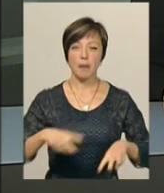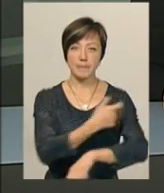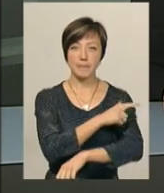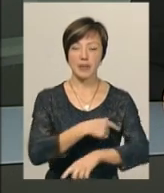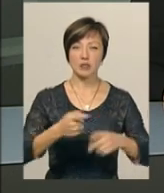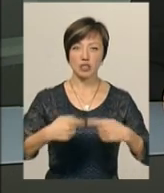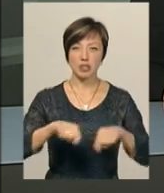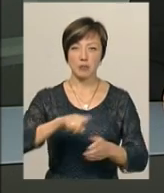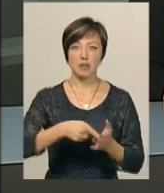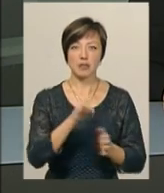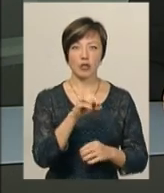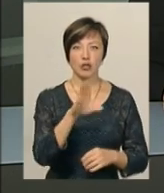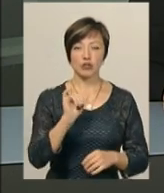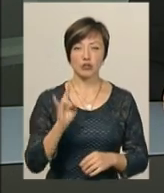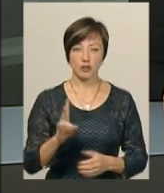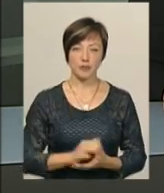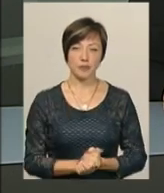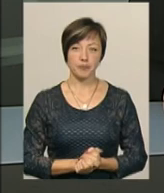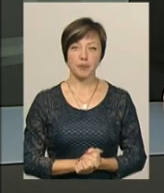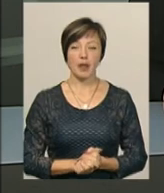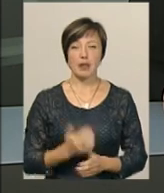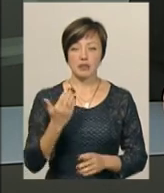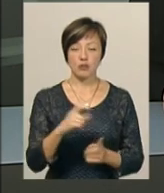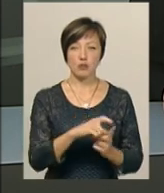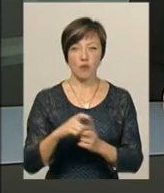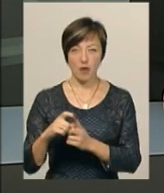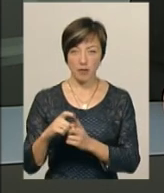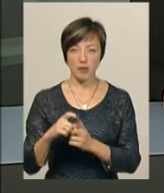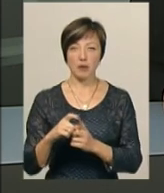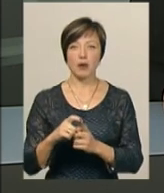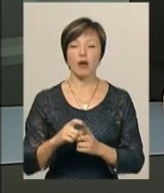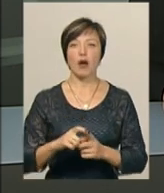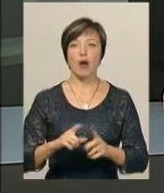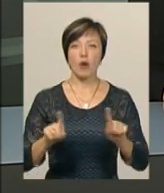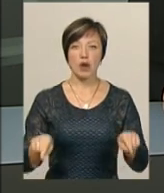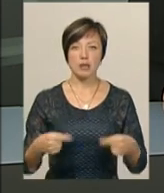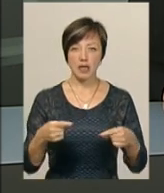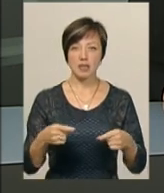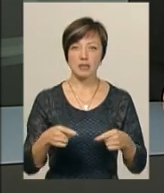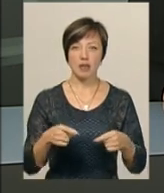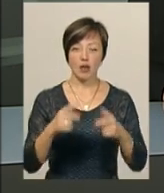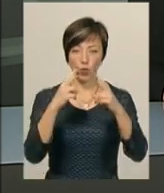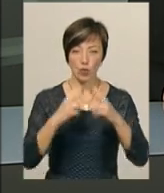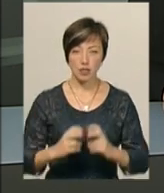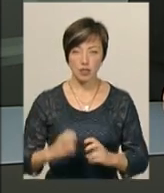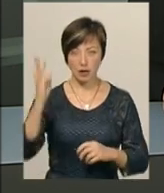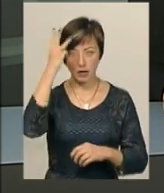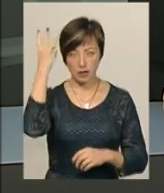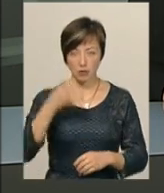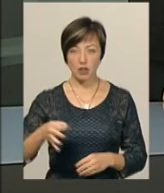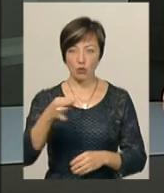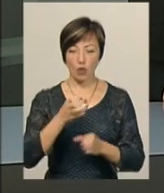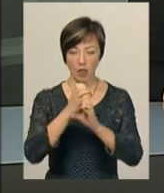медсанчастини міста Нетішин Людмила Овчар. За словами завідуючих відділенням Організації епідеміологічних досліджень Хмельницького